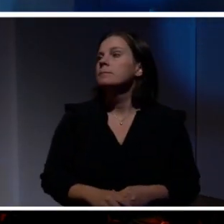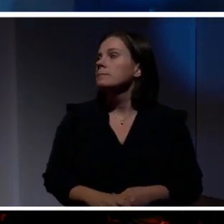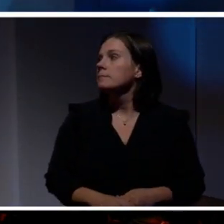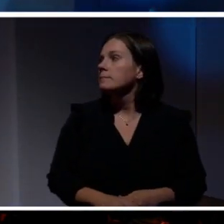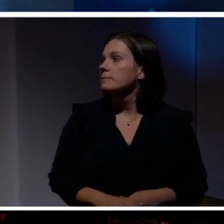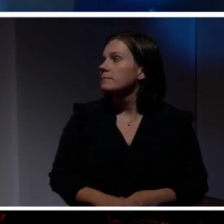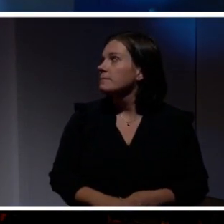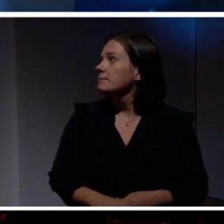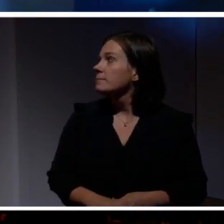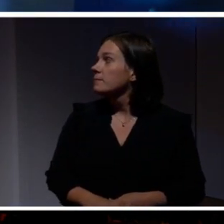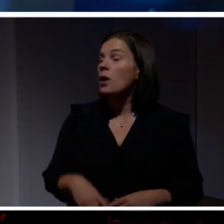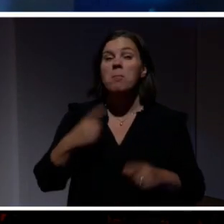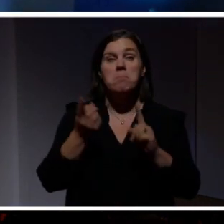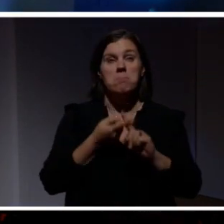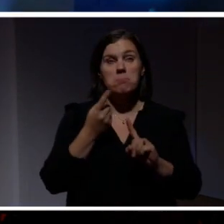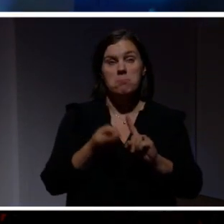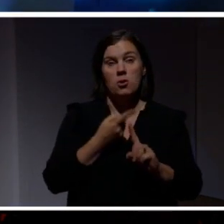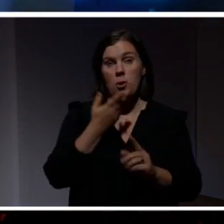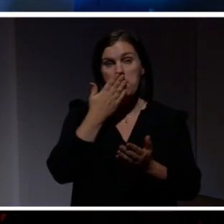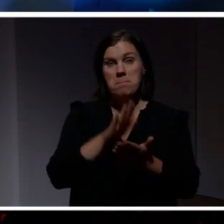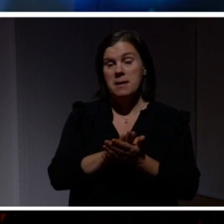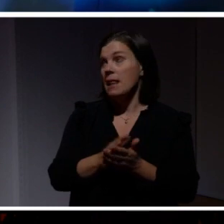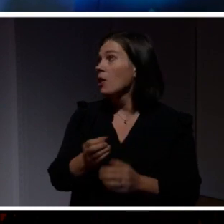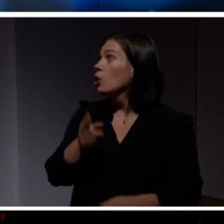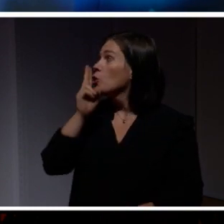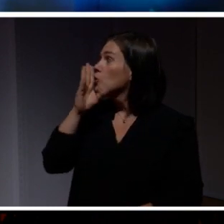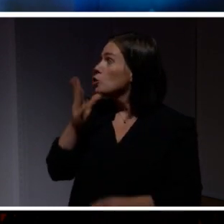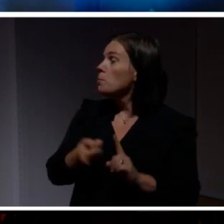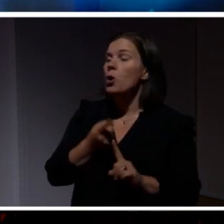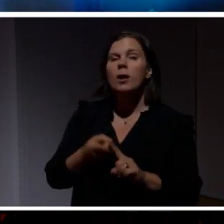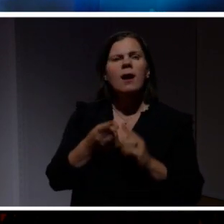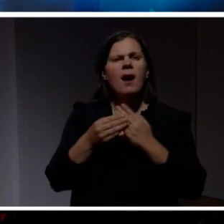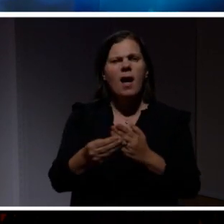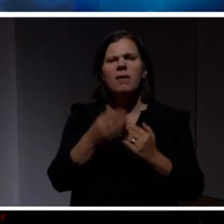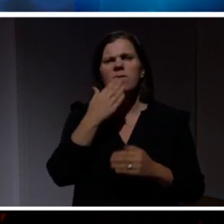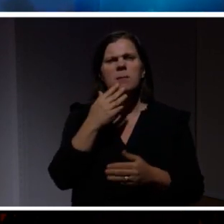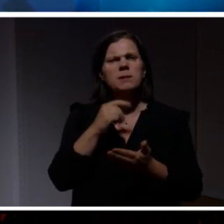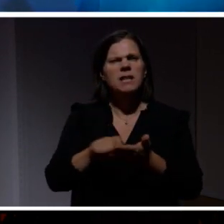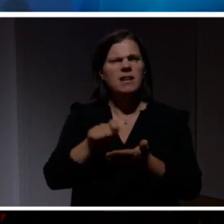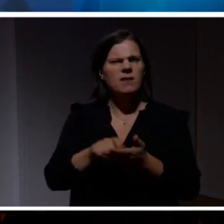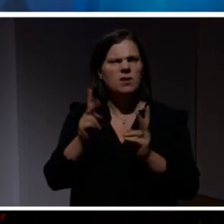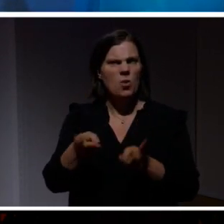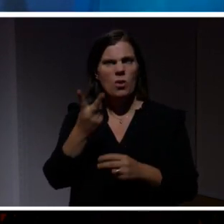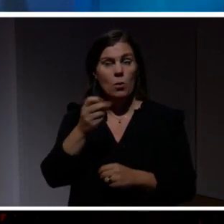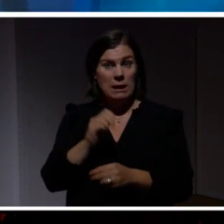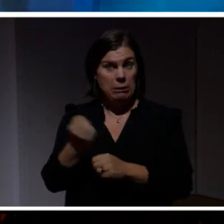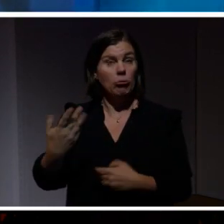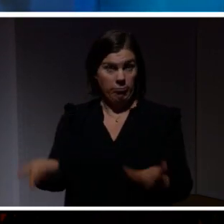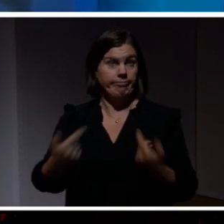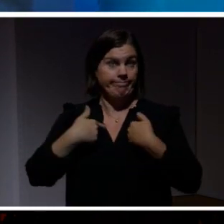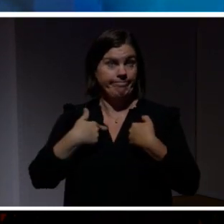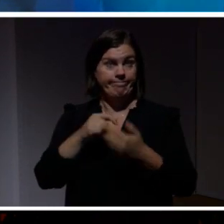Hej, jag börjar så här, nybörjare guider, vem skriver sådana 2019, det gör jag.